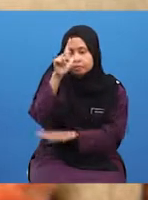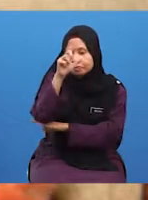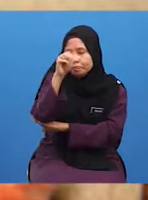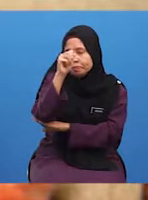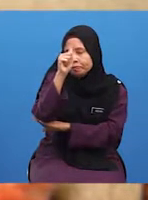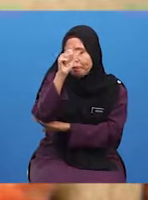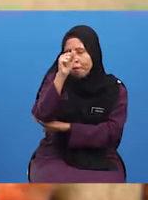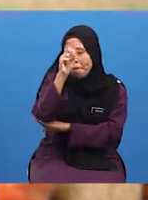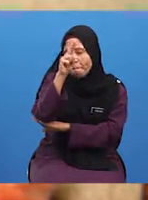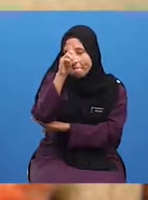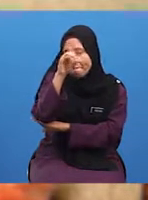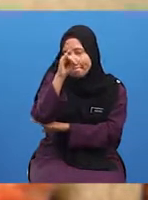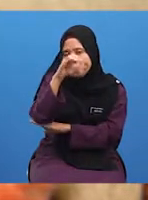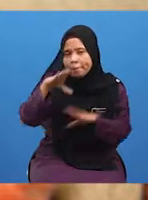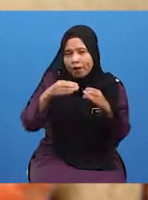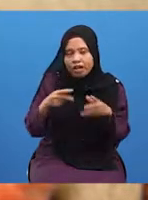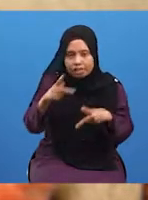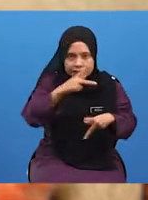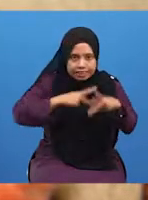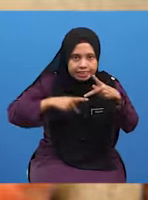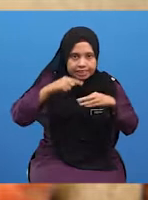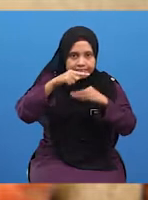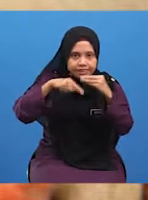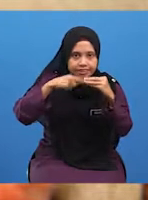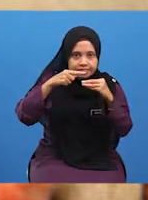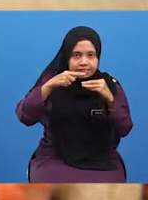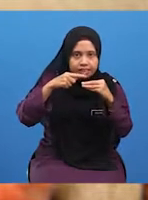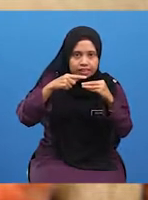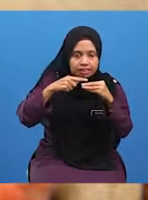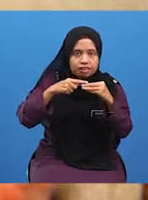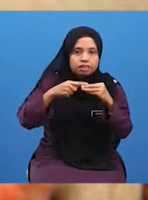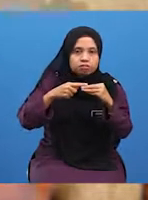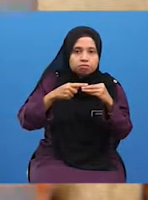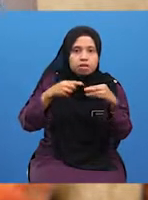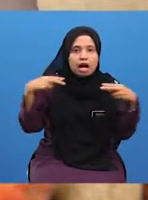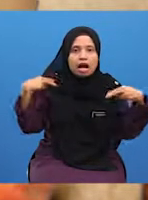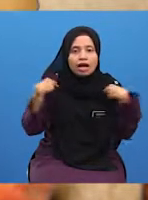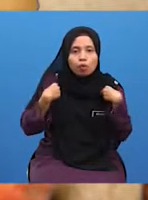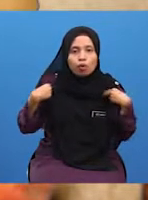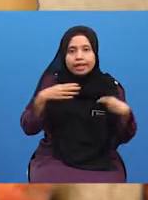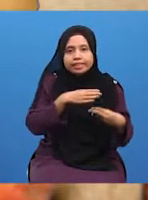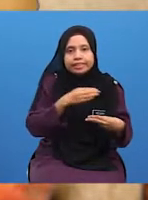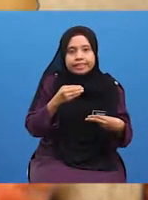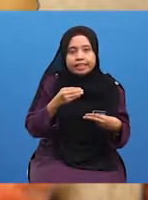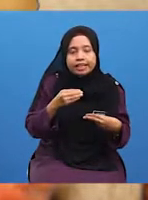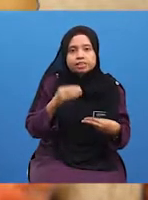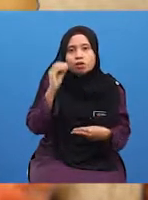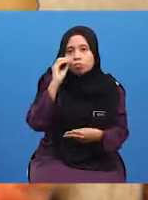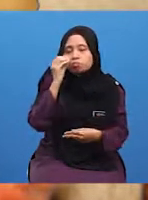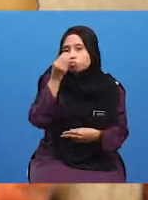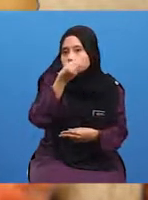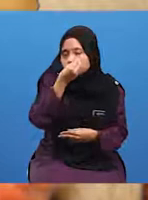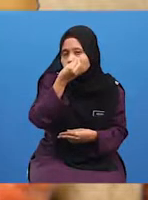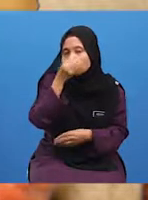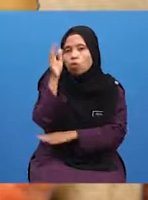-Masudi juga membuat kajian tentang tanah dan mengkaji flora